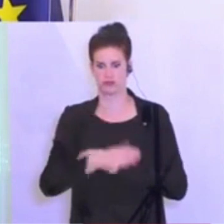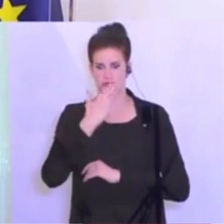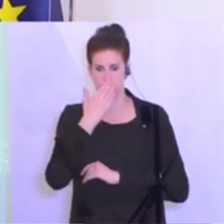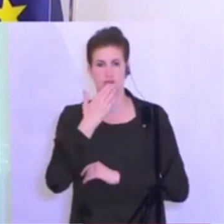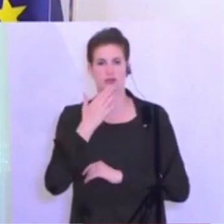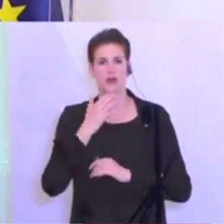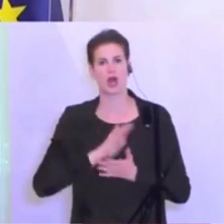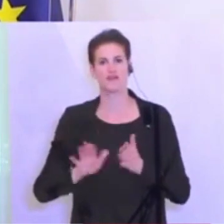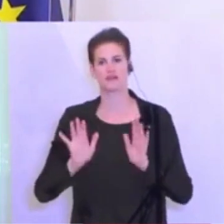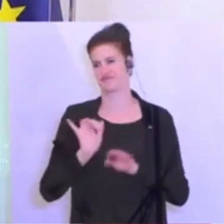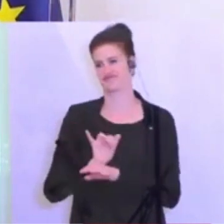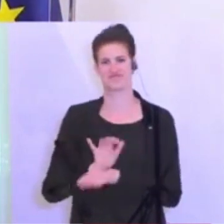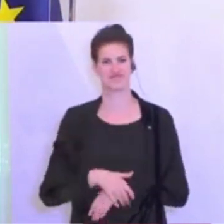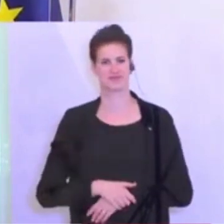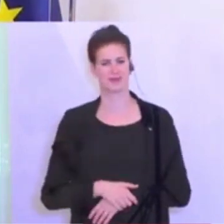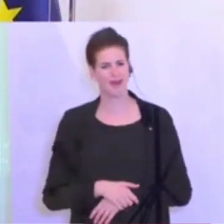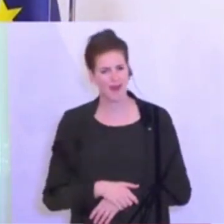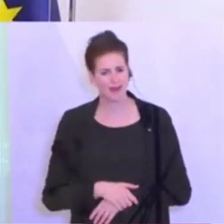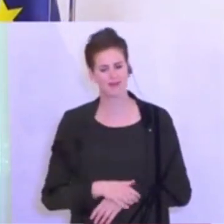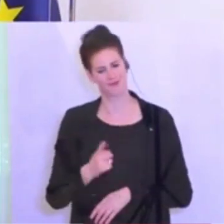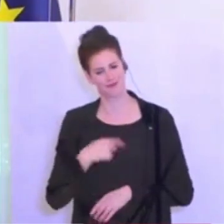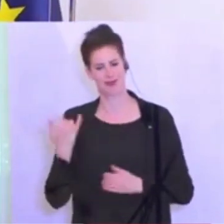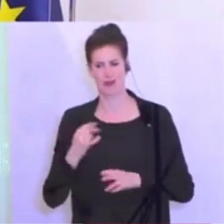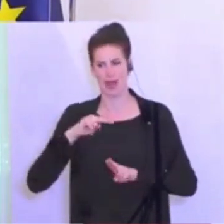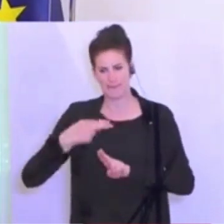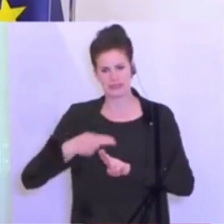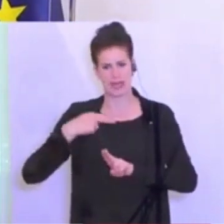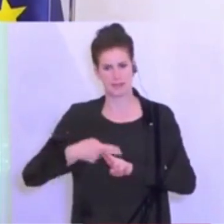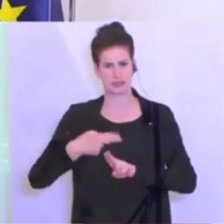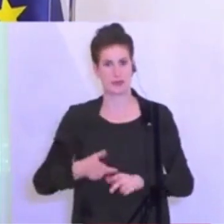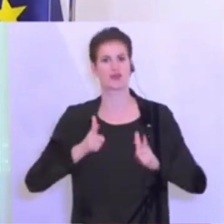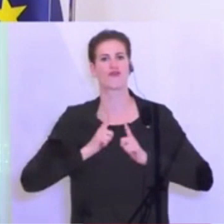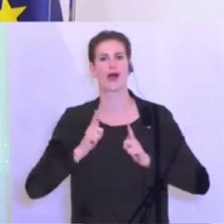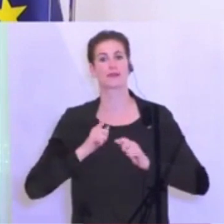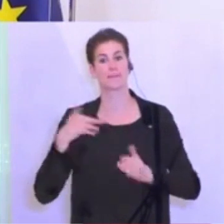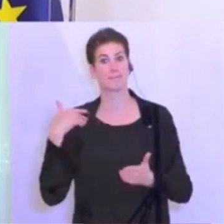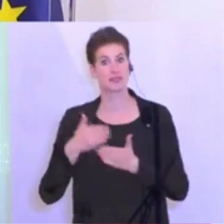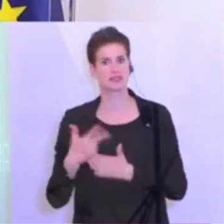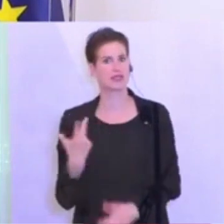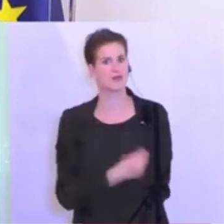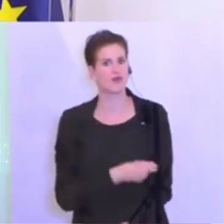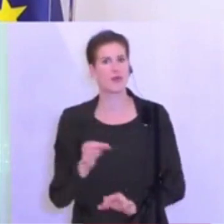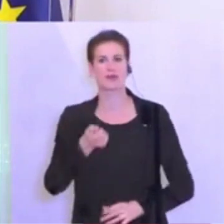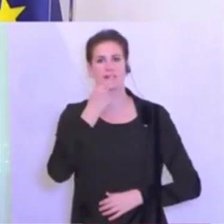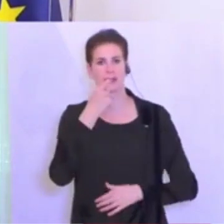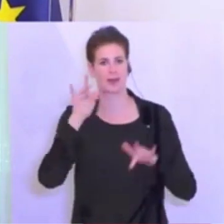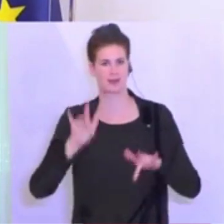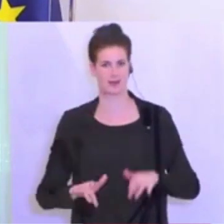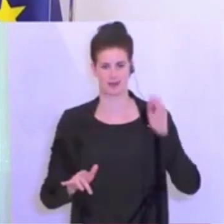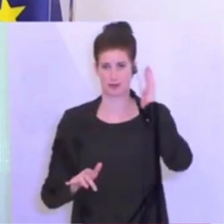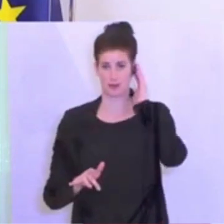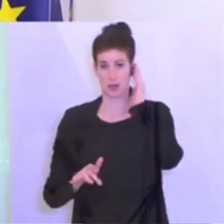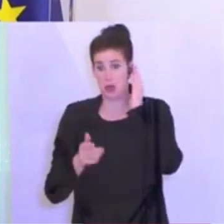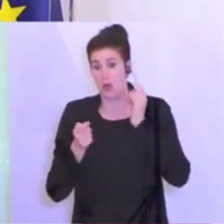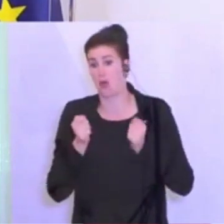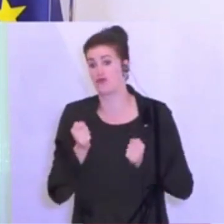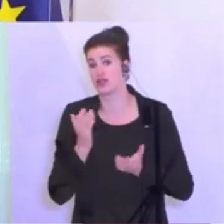dass uns das Virus beschäftigen wird, bis es eine Impfung oder ein Medikament gibt. Das wird ein langer Kampf. Hoffentlich gibt es in ein paar